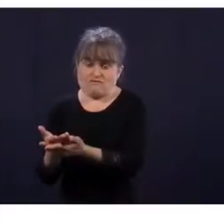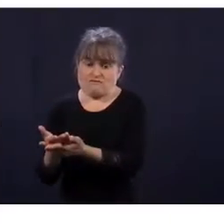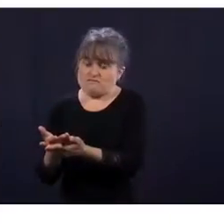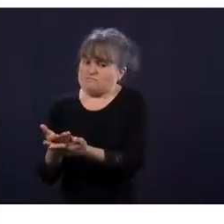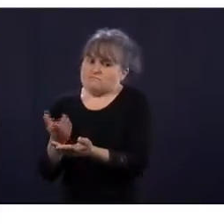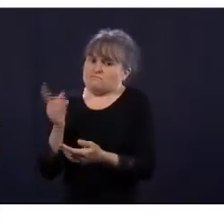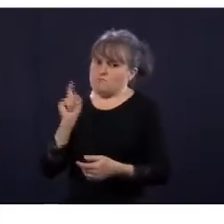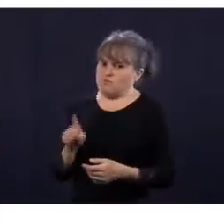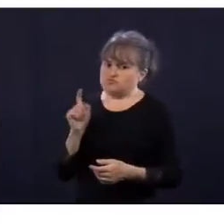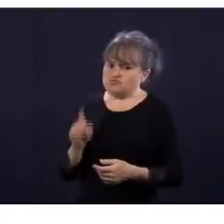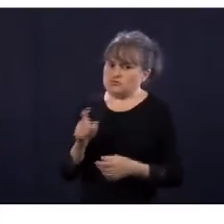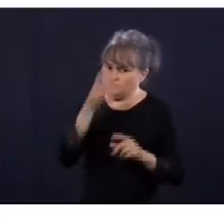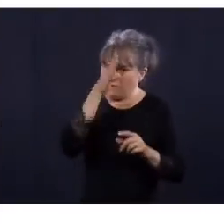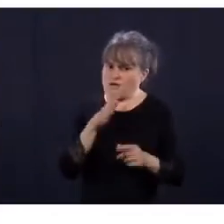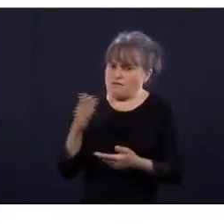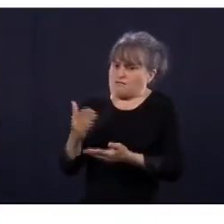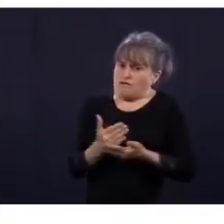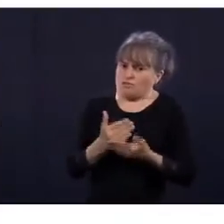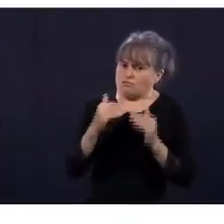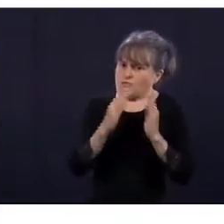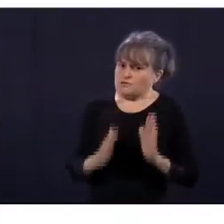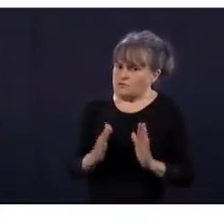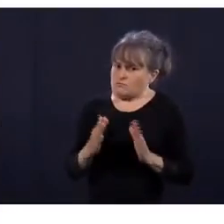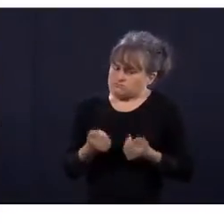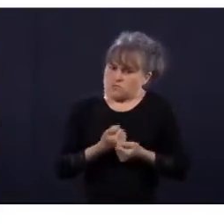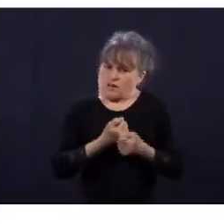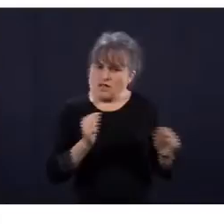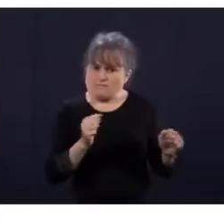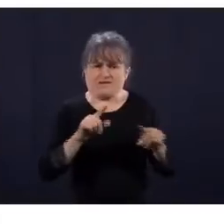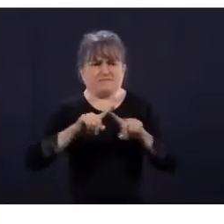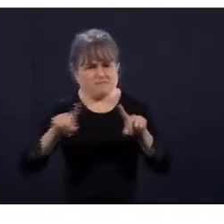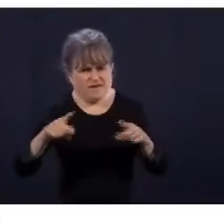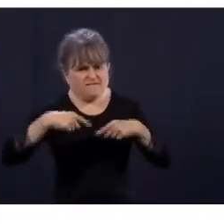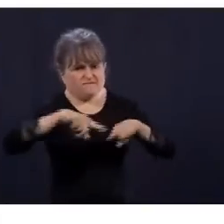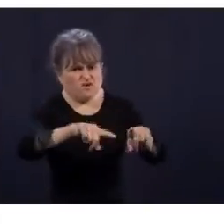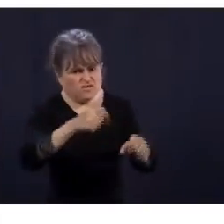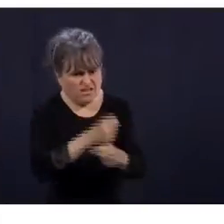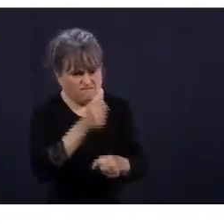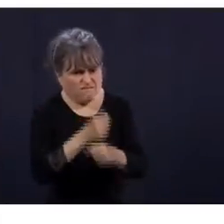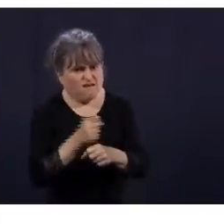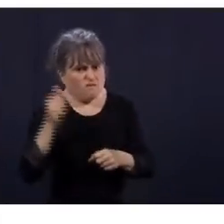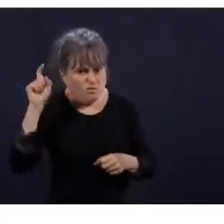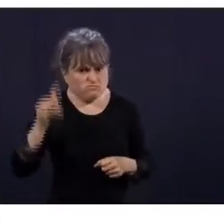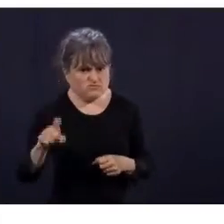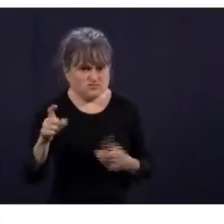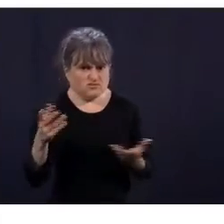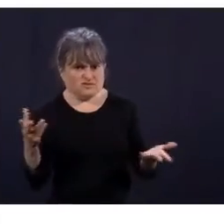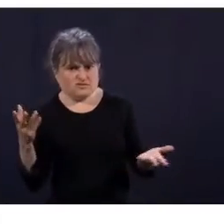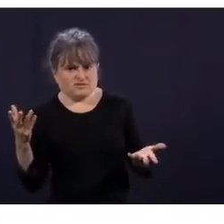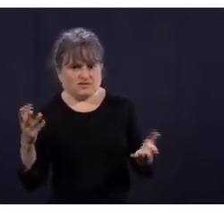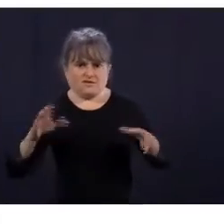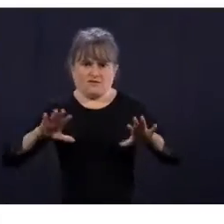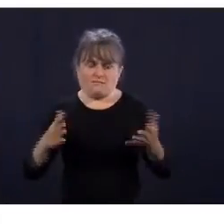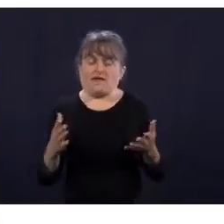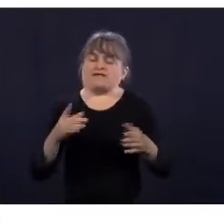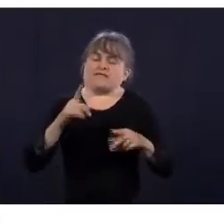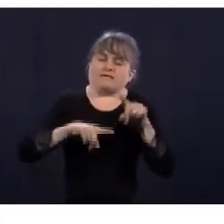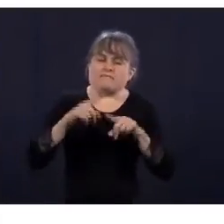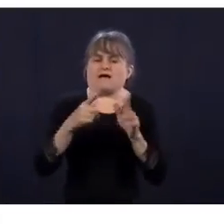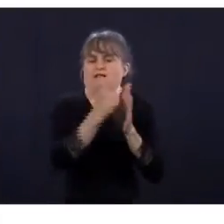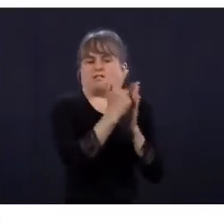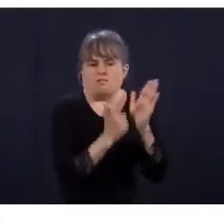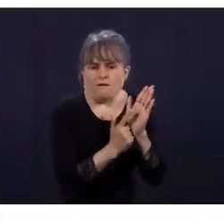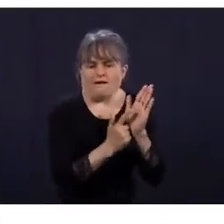garderie. Ça, c'est la première chose. Maintenant, les employés, bien là, il